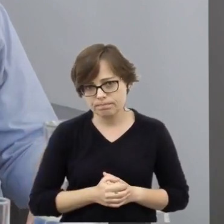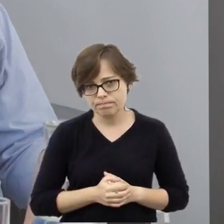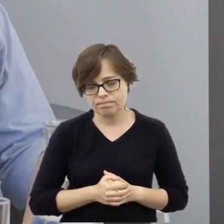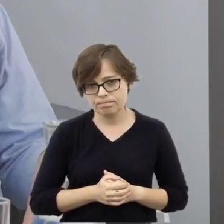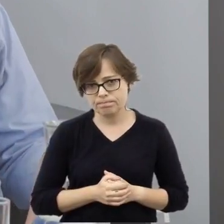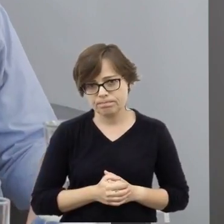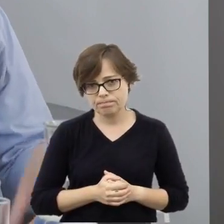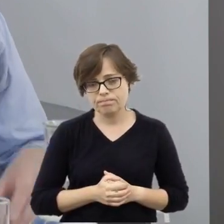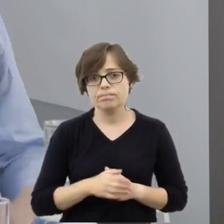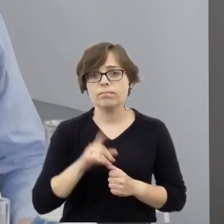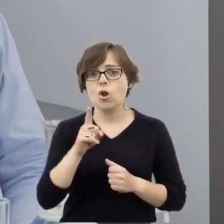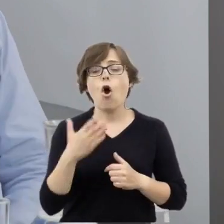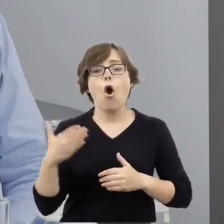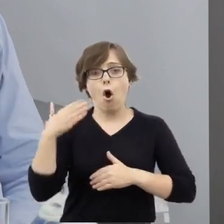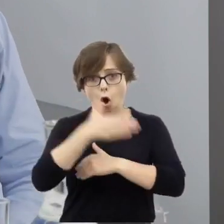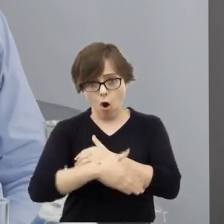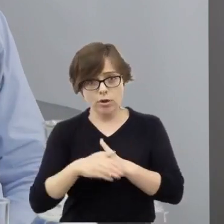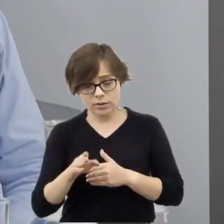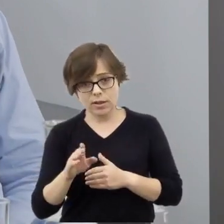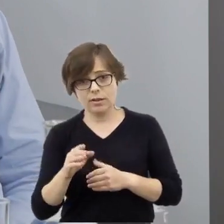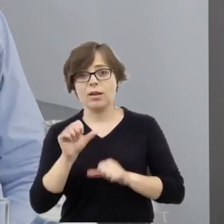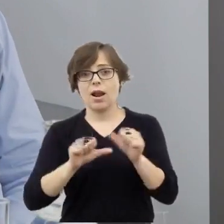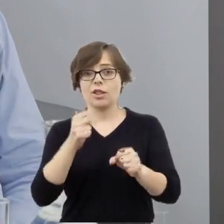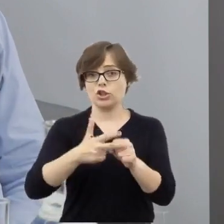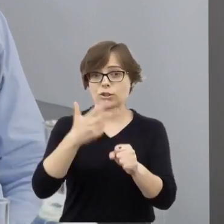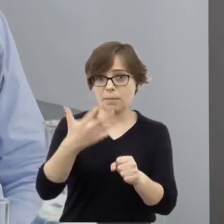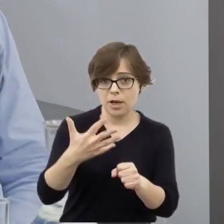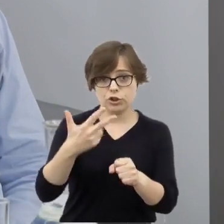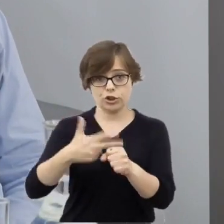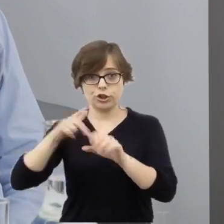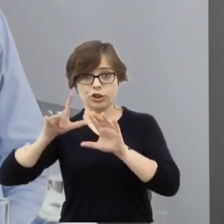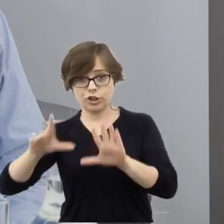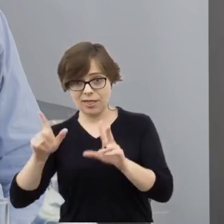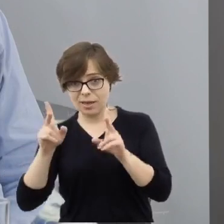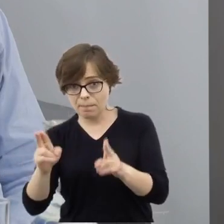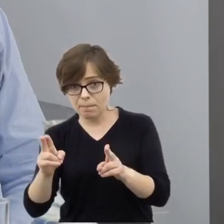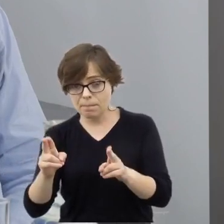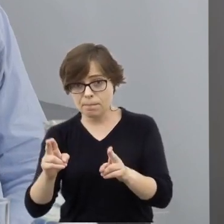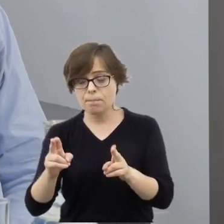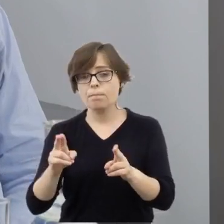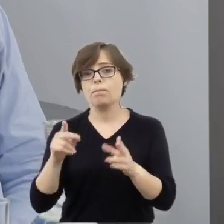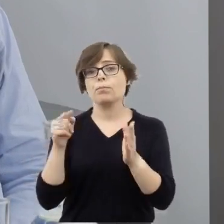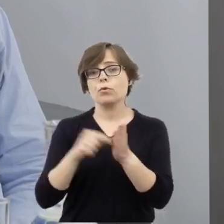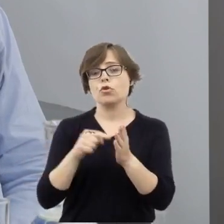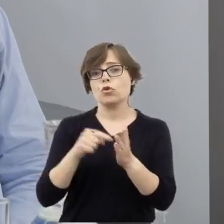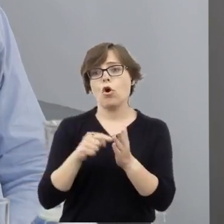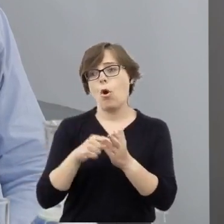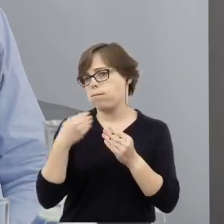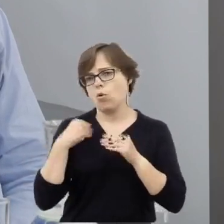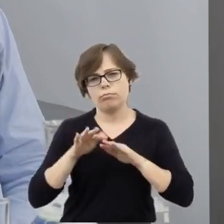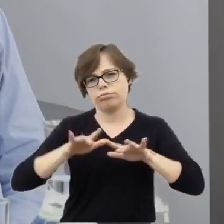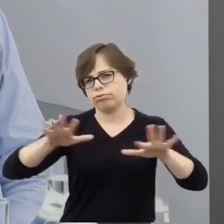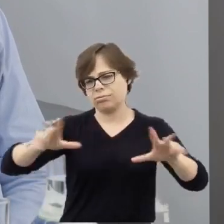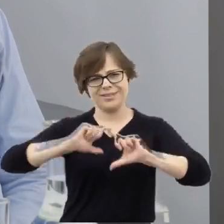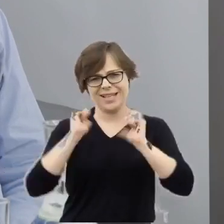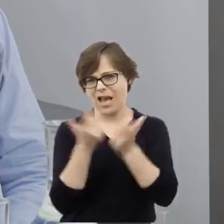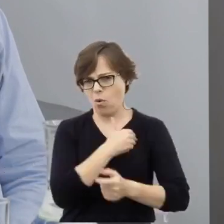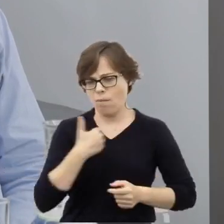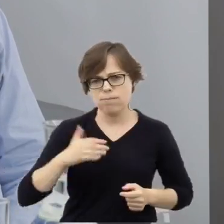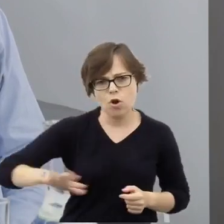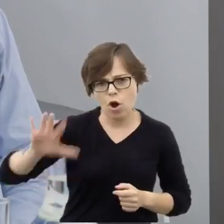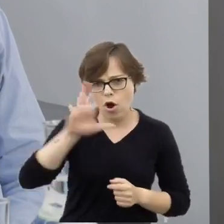Ostatnia, która miała miejsce w latach 1935-1937, rozlała się po całym kraju.